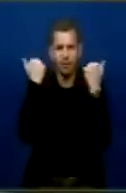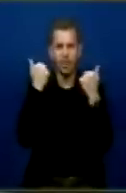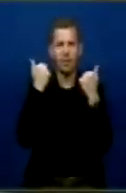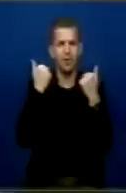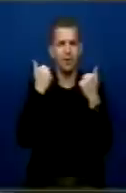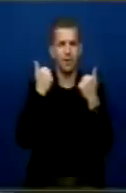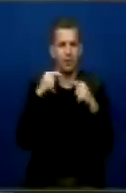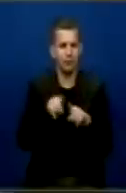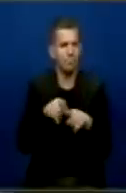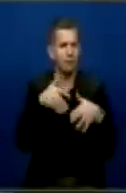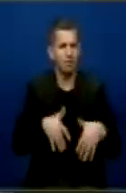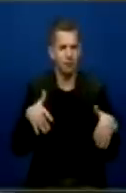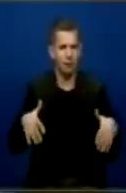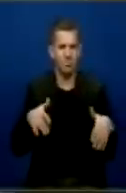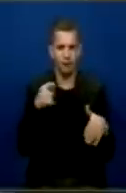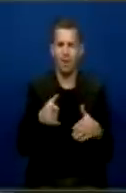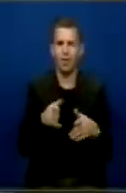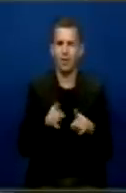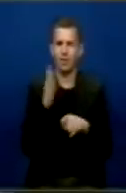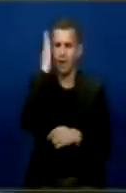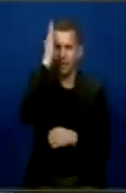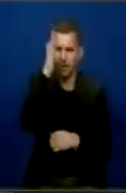vetën në këtë rukëtim.